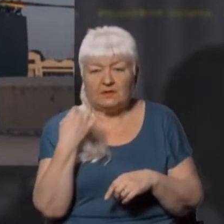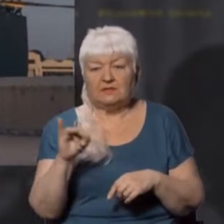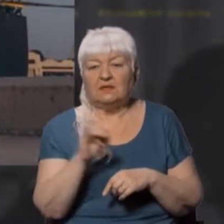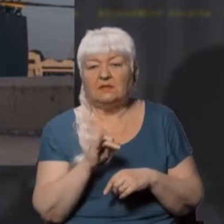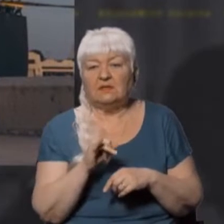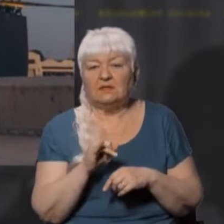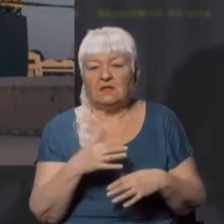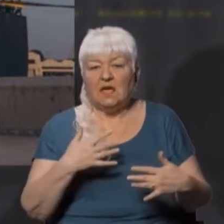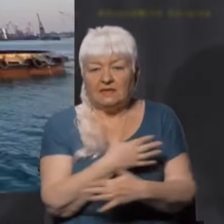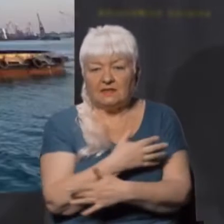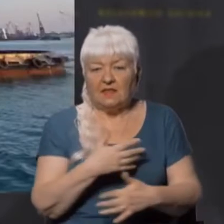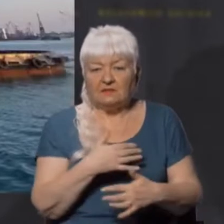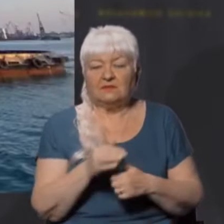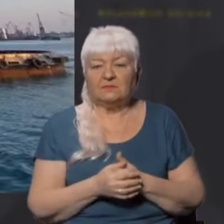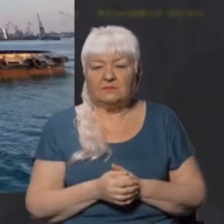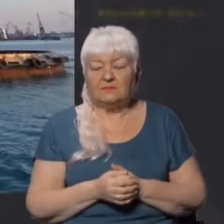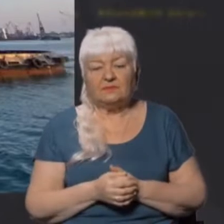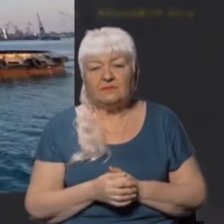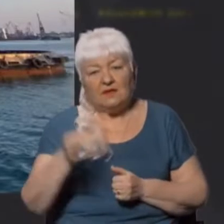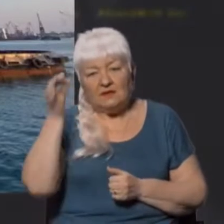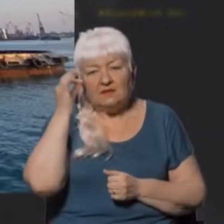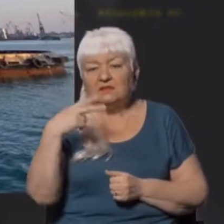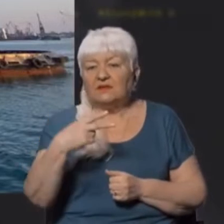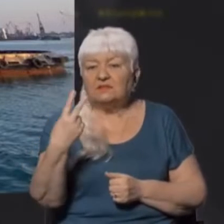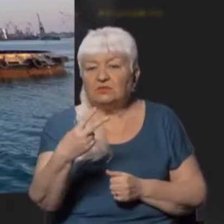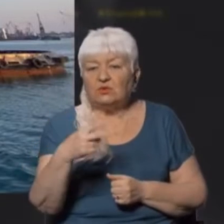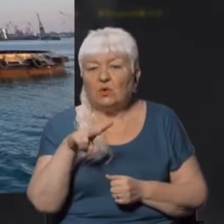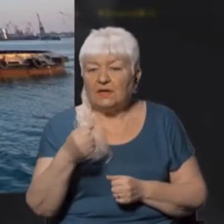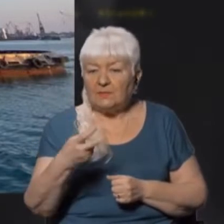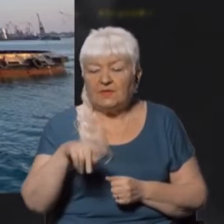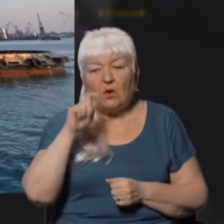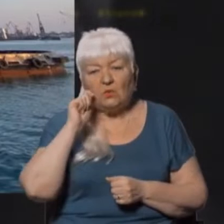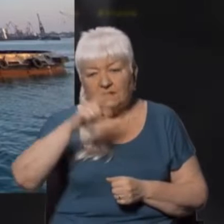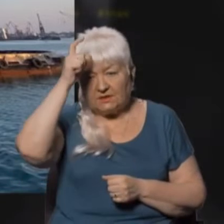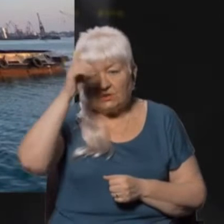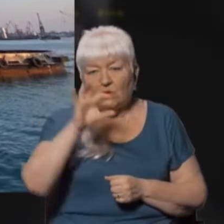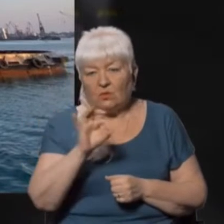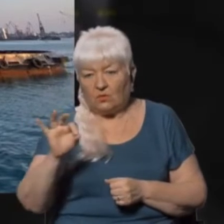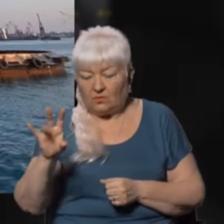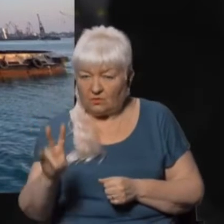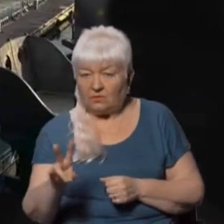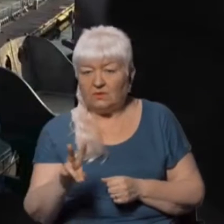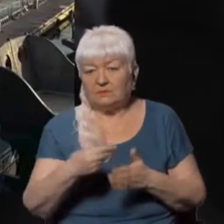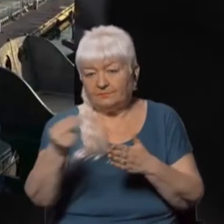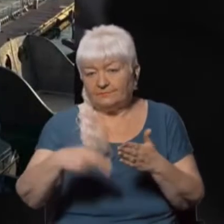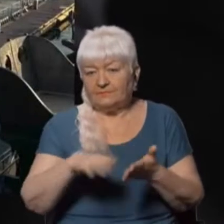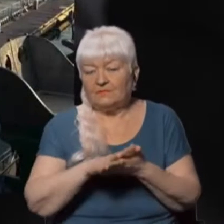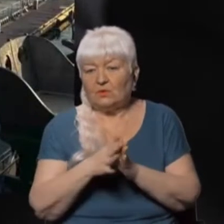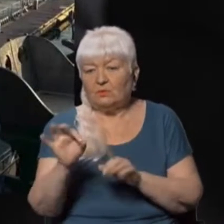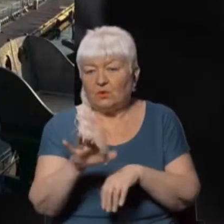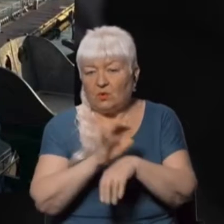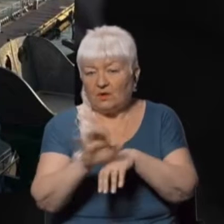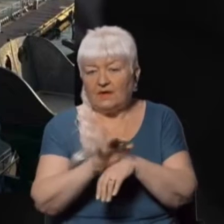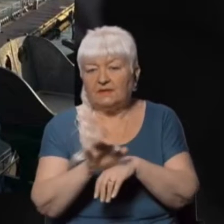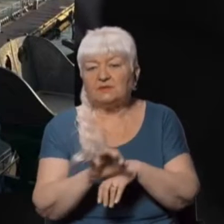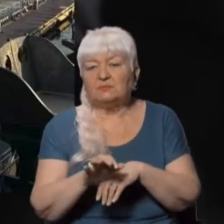до Ірландії. Нагадаю, 22 липня Україна, Туреччина та ООН підписали угоду про експорт